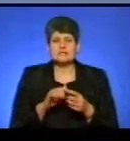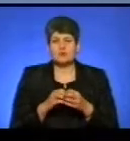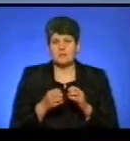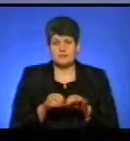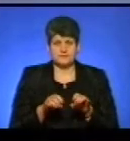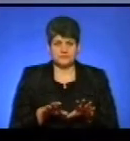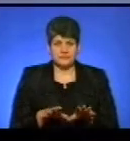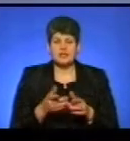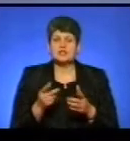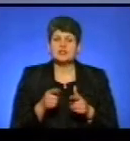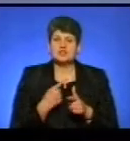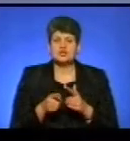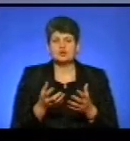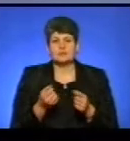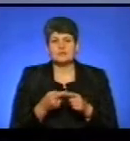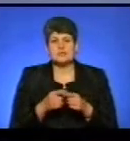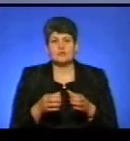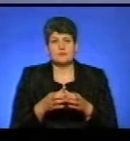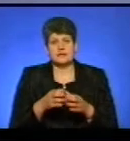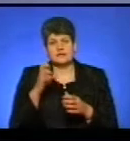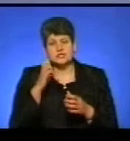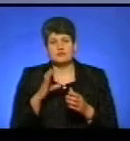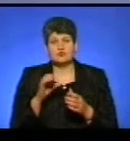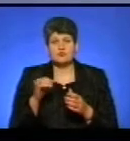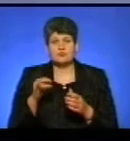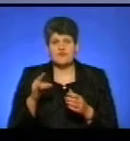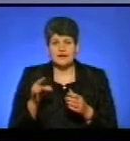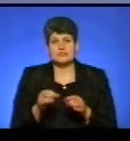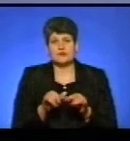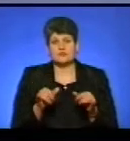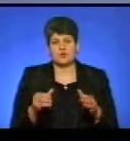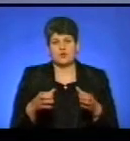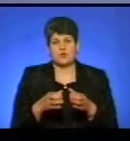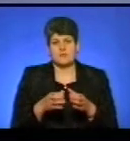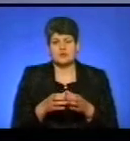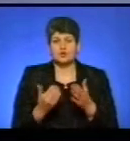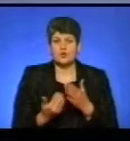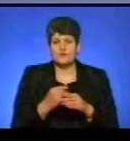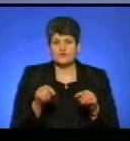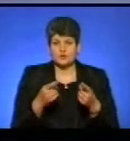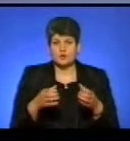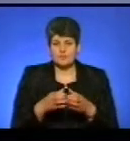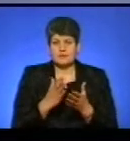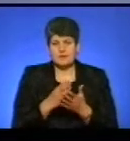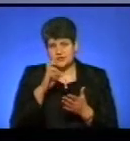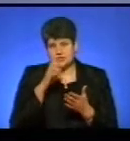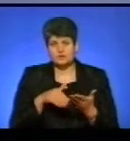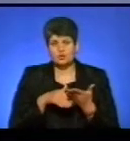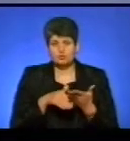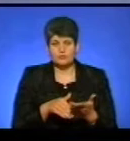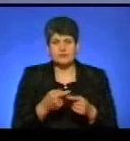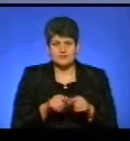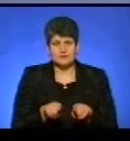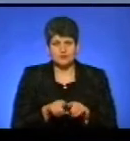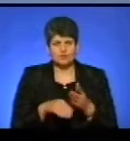Чи отримують ці громади державну субвенцію на розвиток громад? Тому що раніше така практика була, новостворені громади мали державну допомогу, зараз також ця